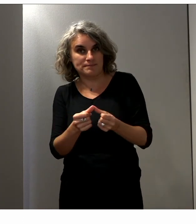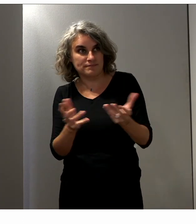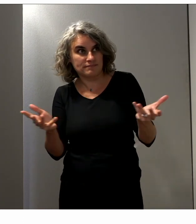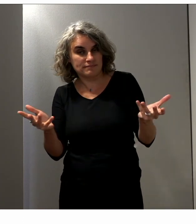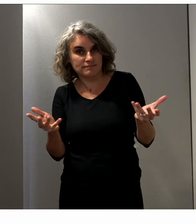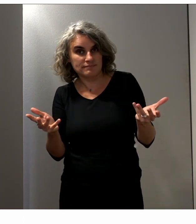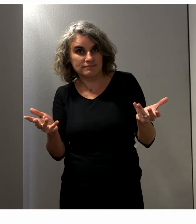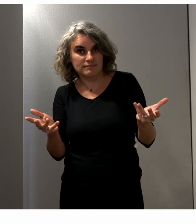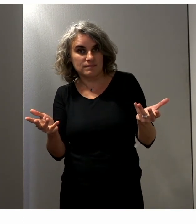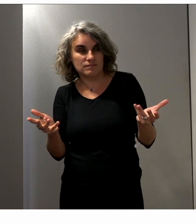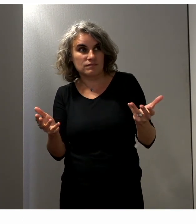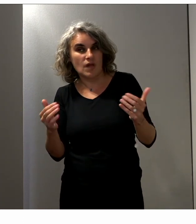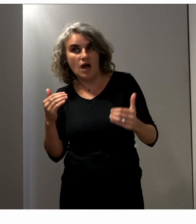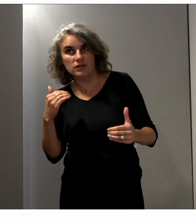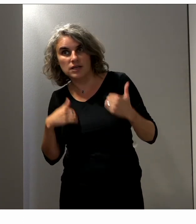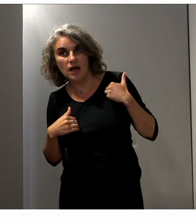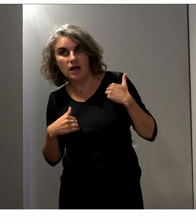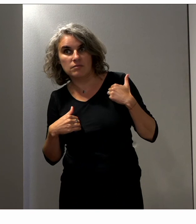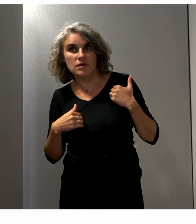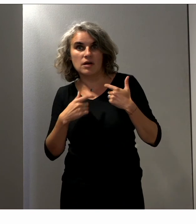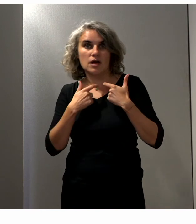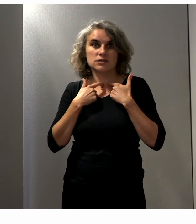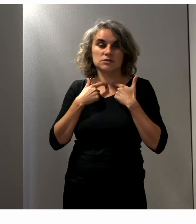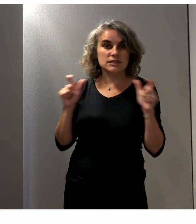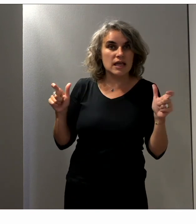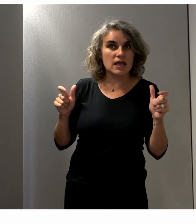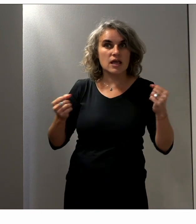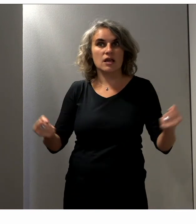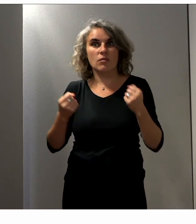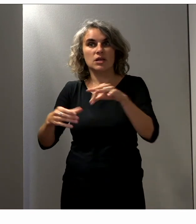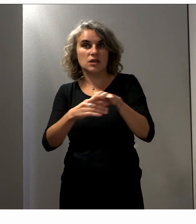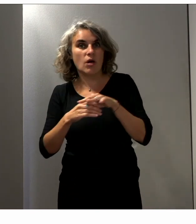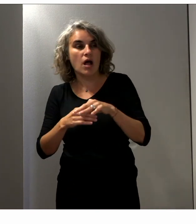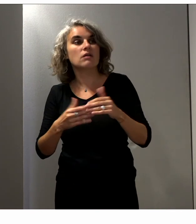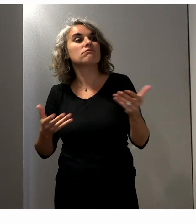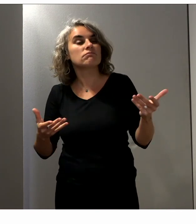en matière de handicap, accessibilité et campagne électorale.